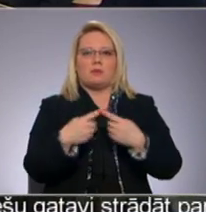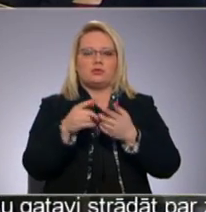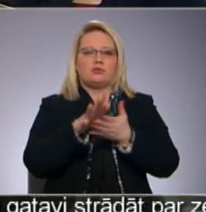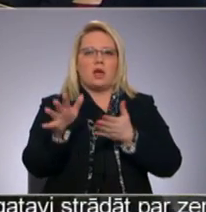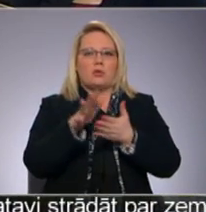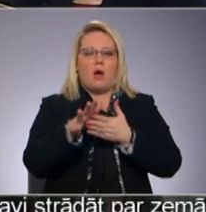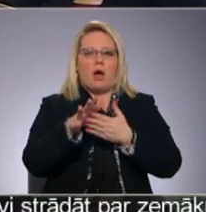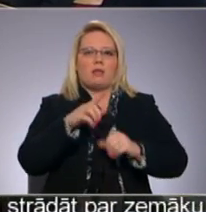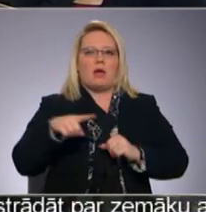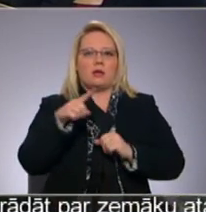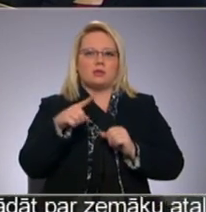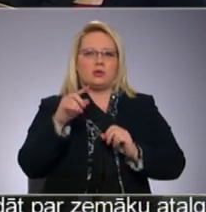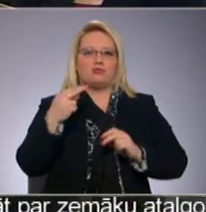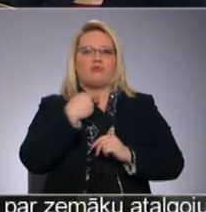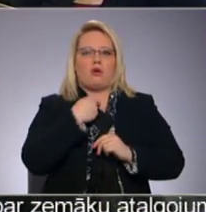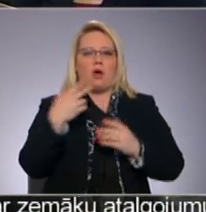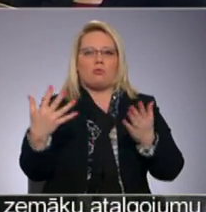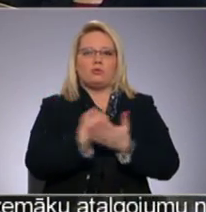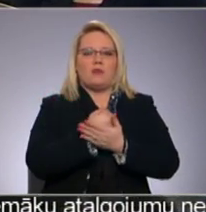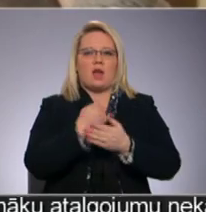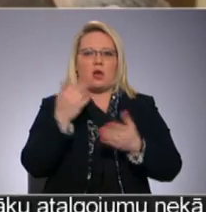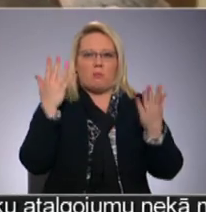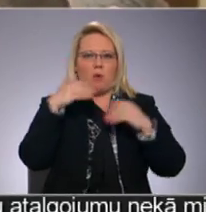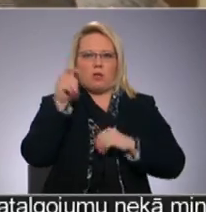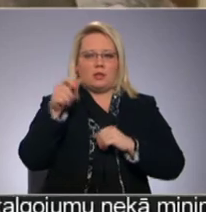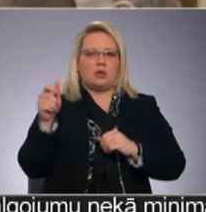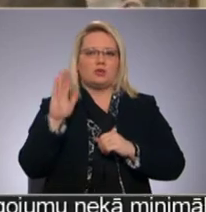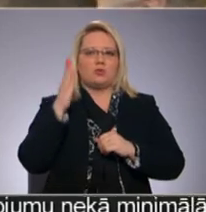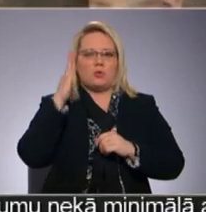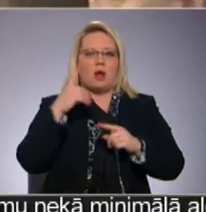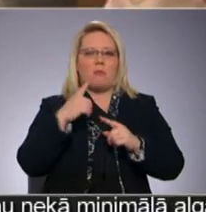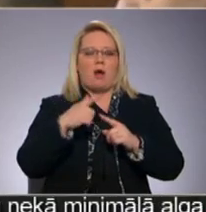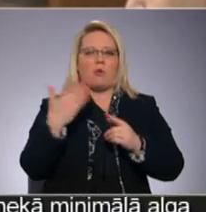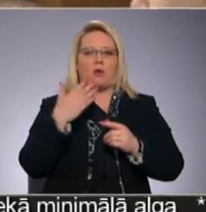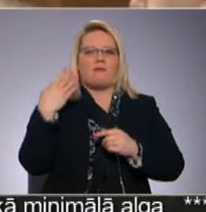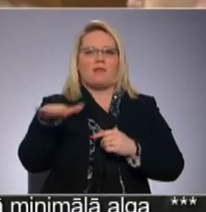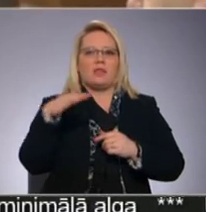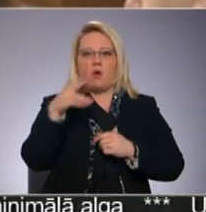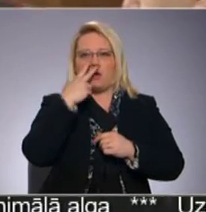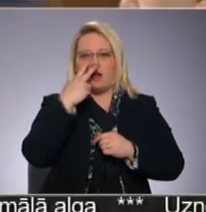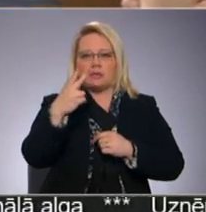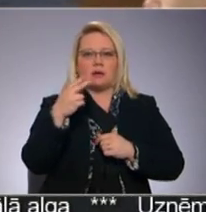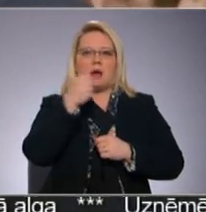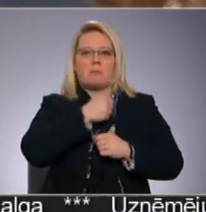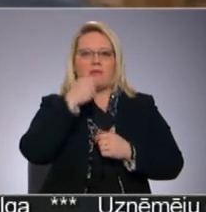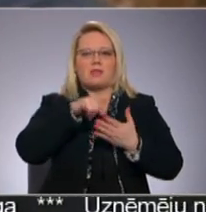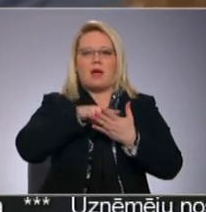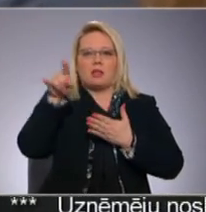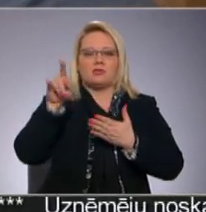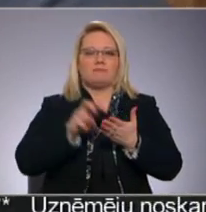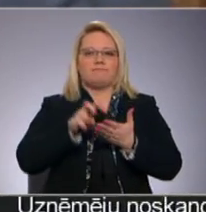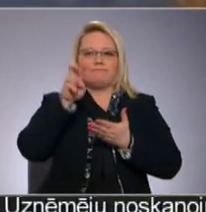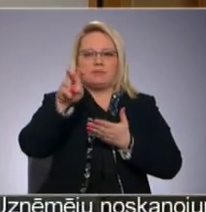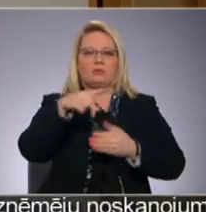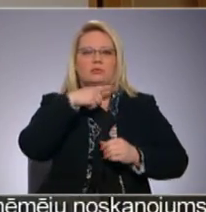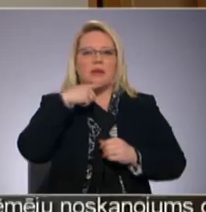nācijas šokā, uzvarējas politiķu tandēms. Ingunis Sudraba, kuru par video, kurā redzam kāpiem privātā lidmašīnā uz Krieviju